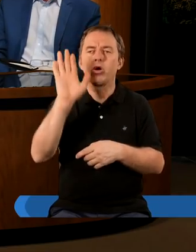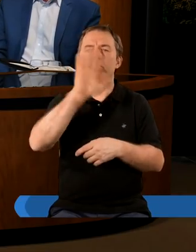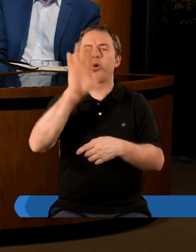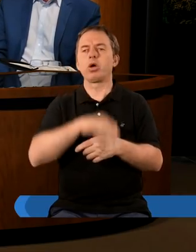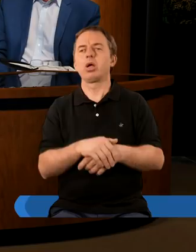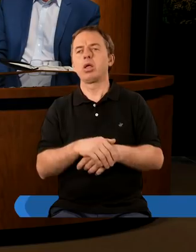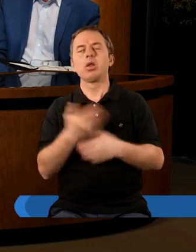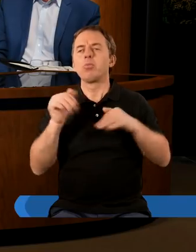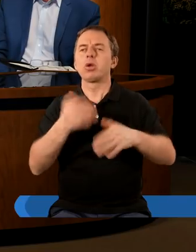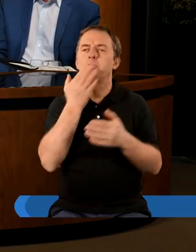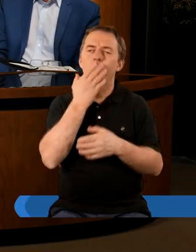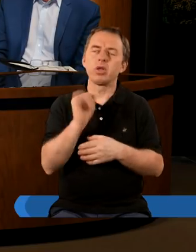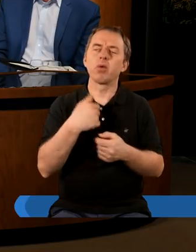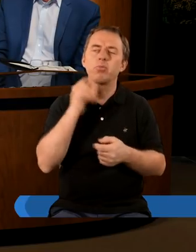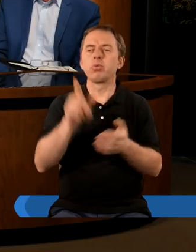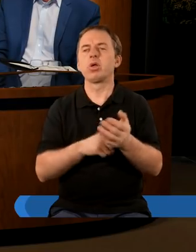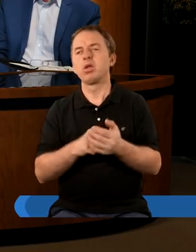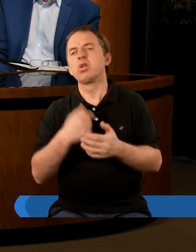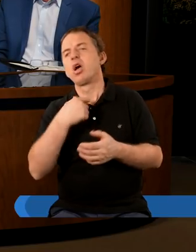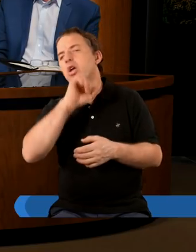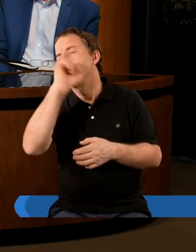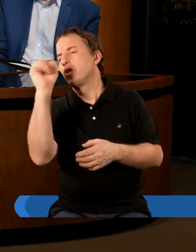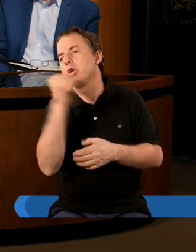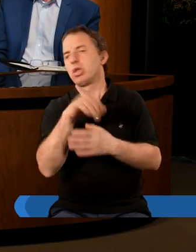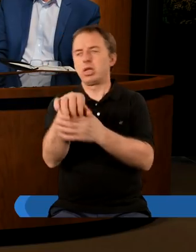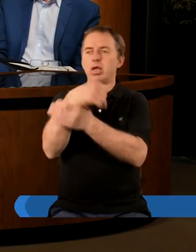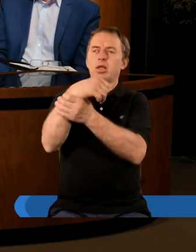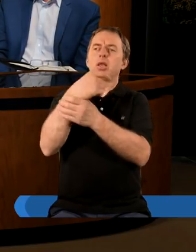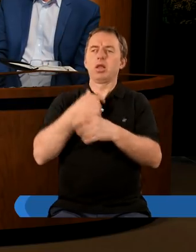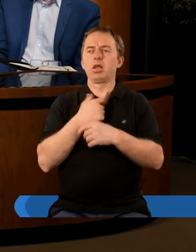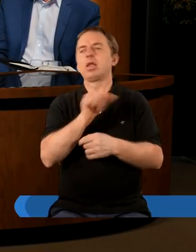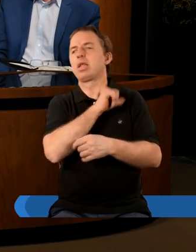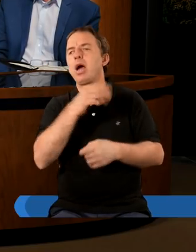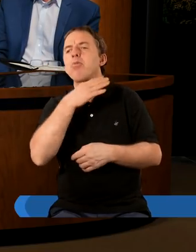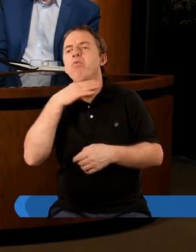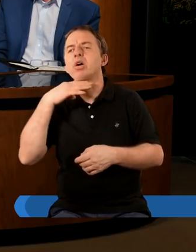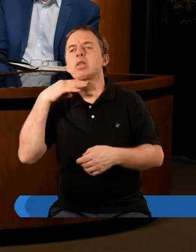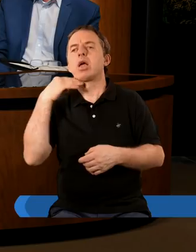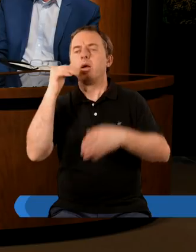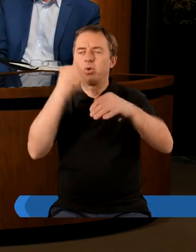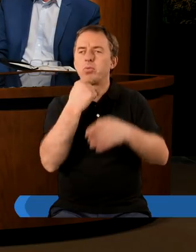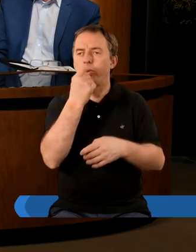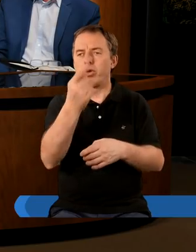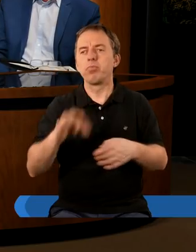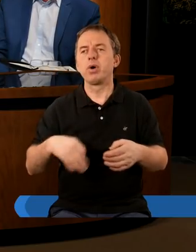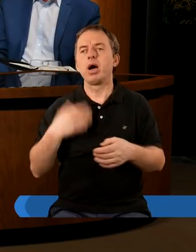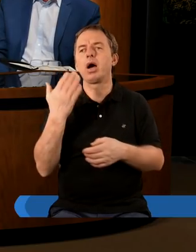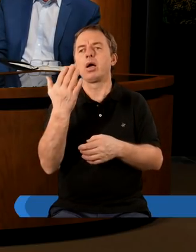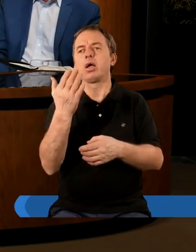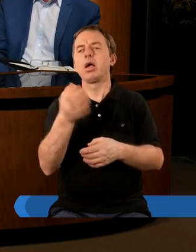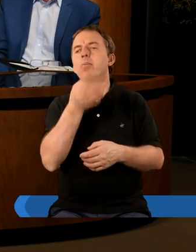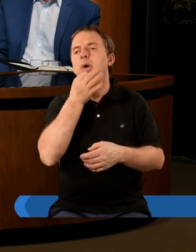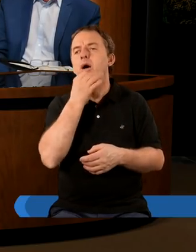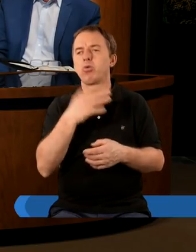Boga to nie możemy mówić jak apostoł Piotr ja nigdy się ciebie nie zaprę ja jestem taki samowystarczalny ale możemy powiedzieć Panie